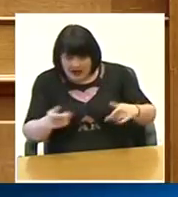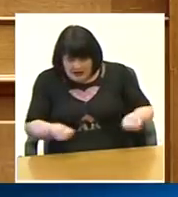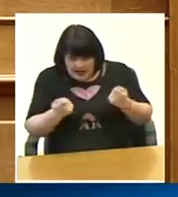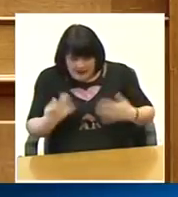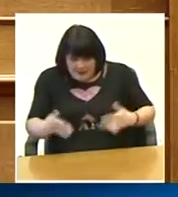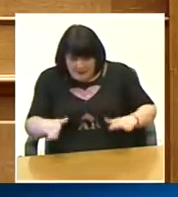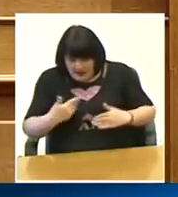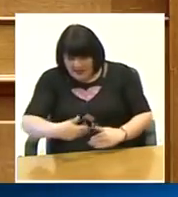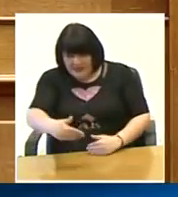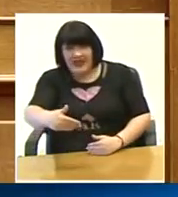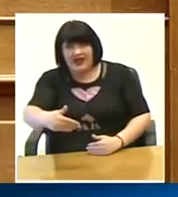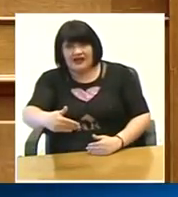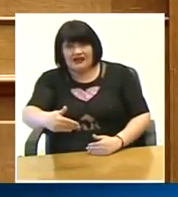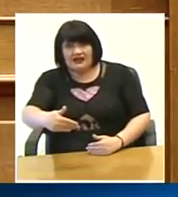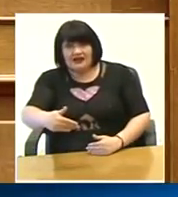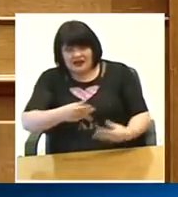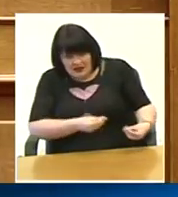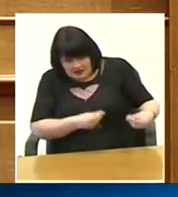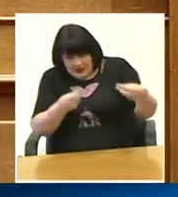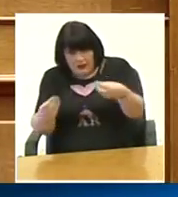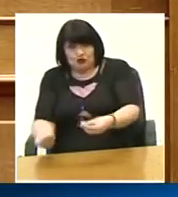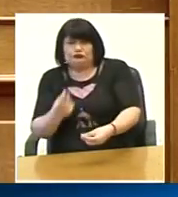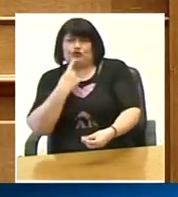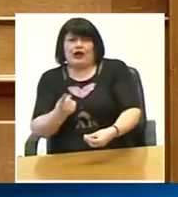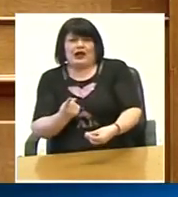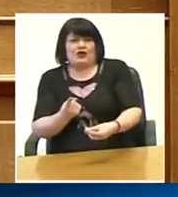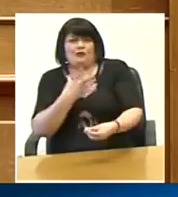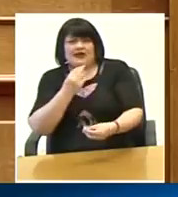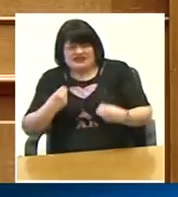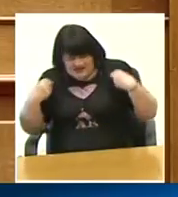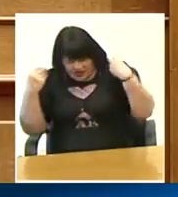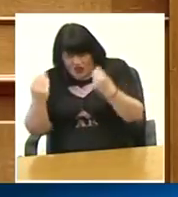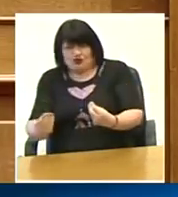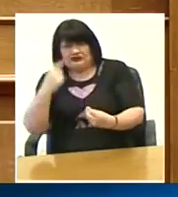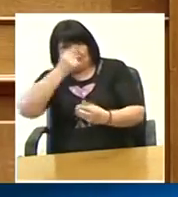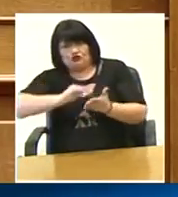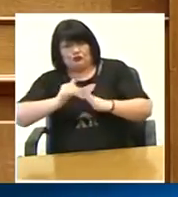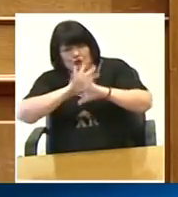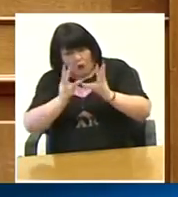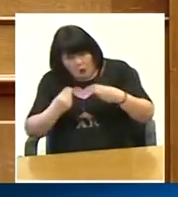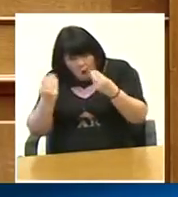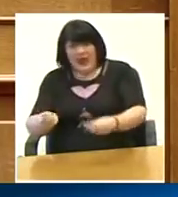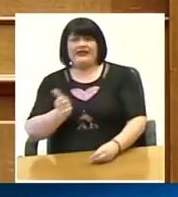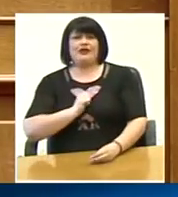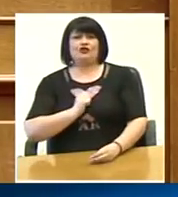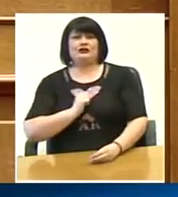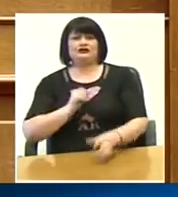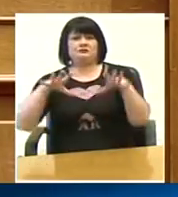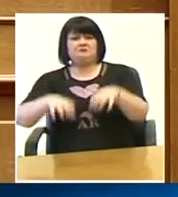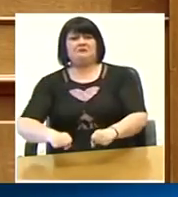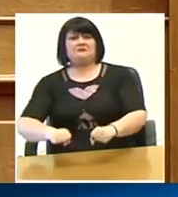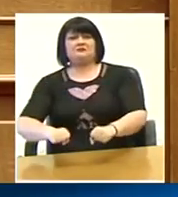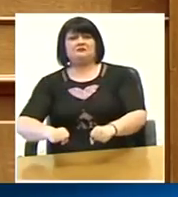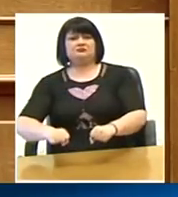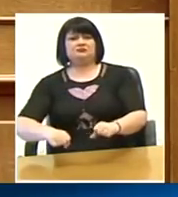θα δοθούν βορρά, το λέω έτσι βορρά, μαζί με τους εργαζόμενους σε ιδιώτες και μεγάλες